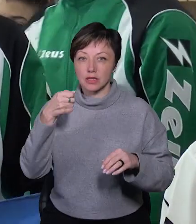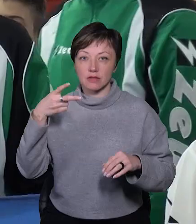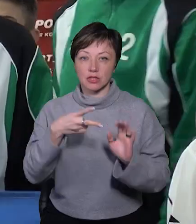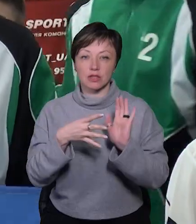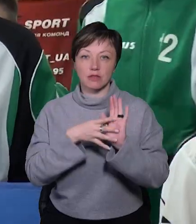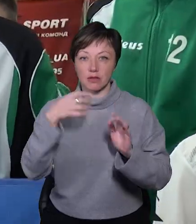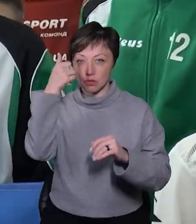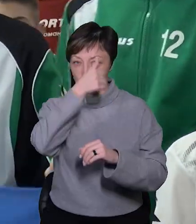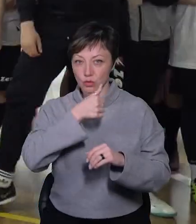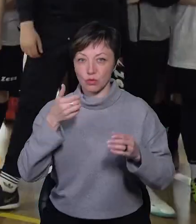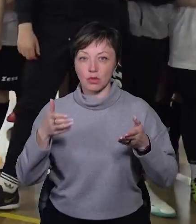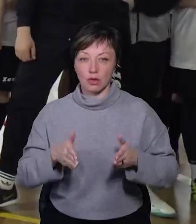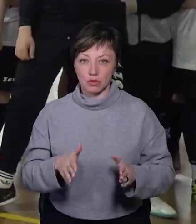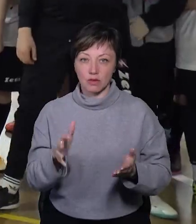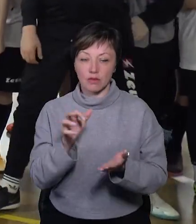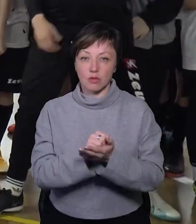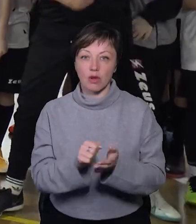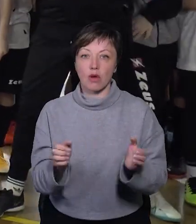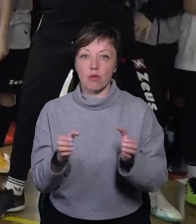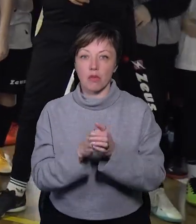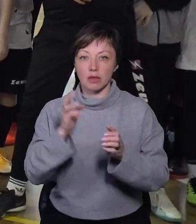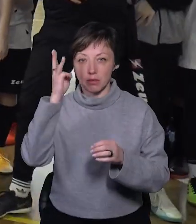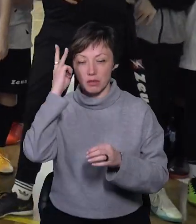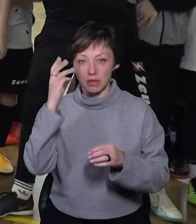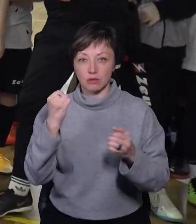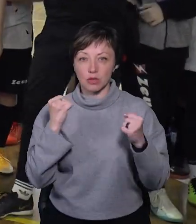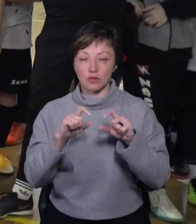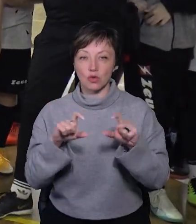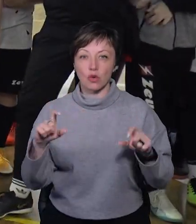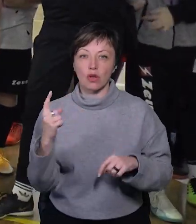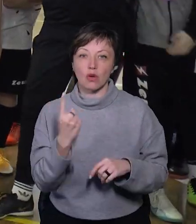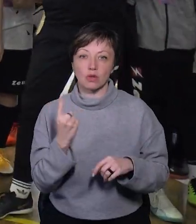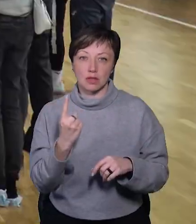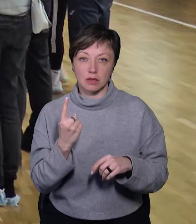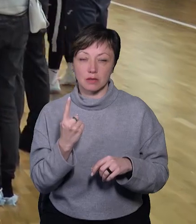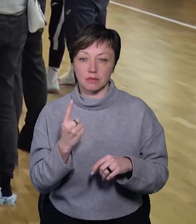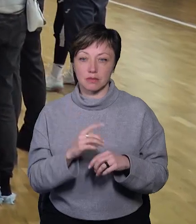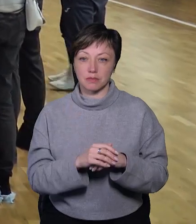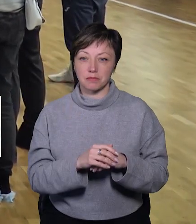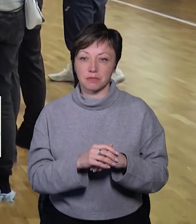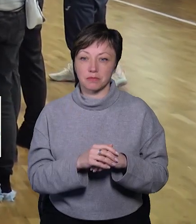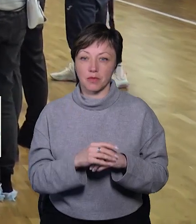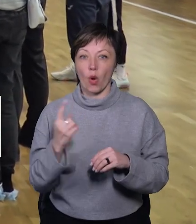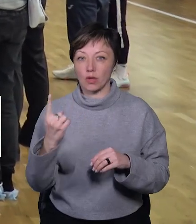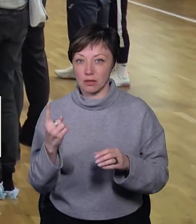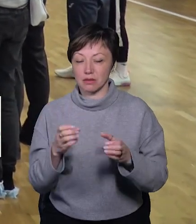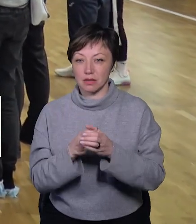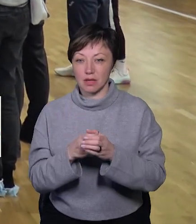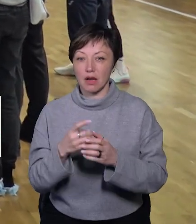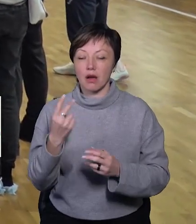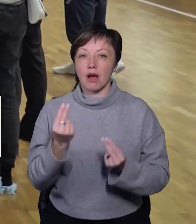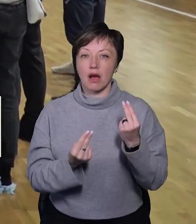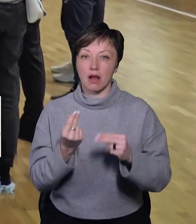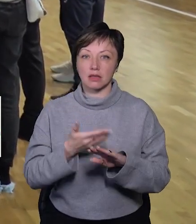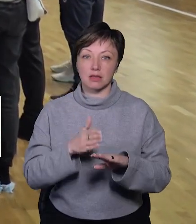року народження виборола команда Хмельницької ДЮСШ номер 1-1. Перша гра була складна, з рахунком